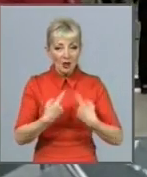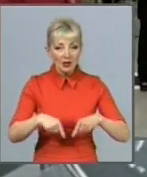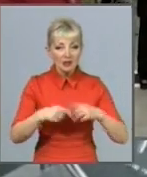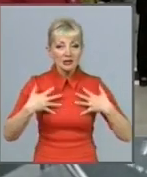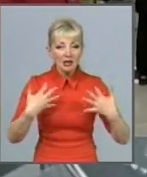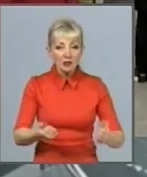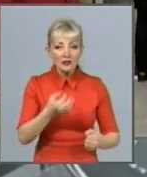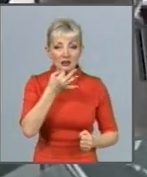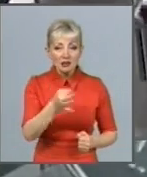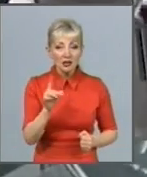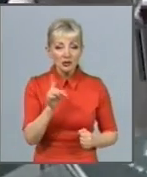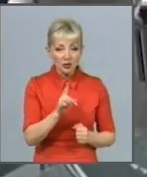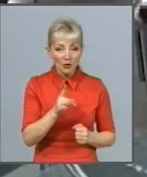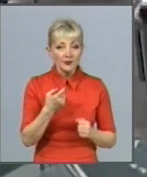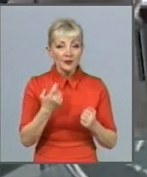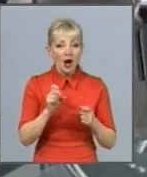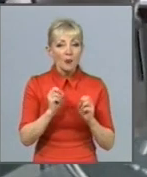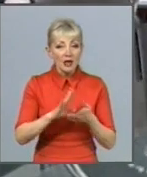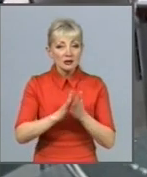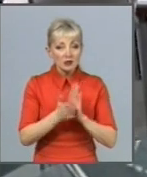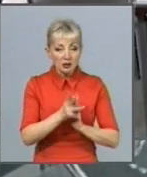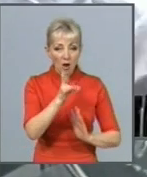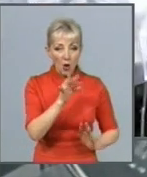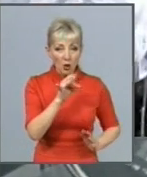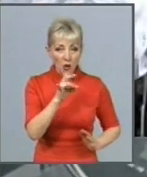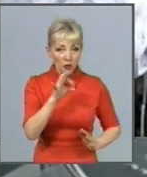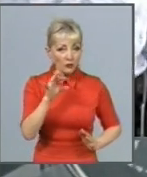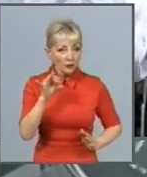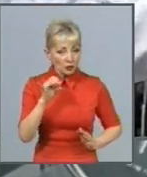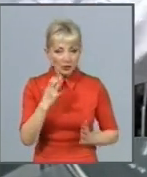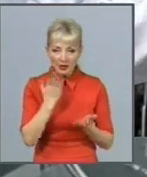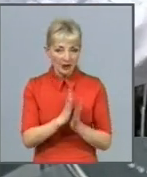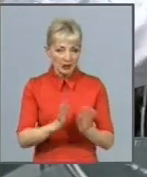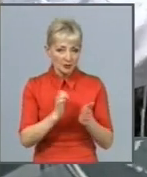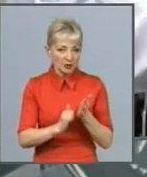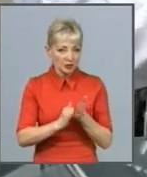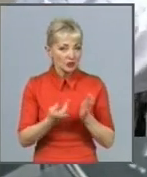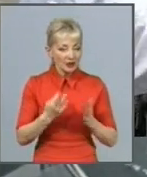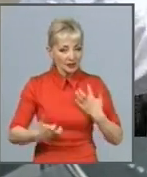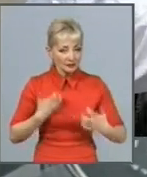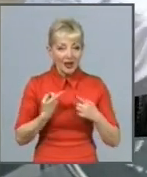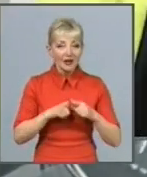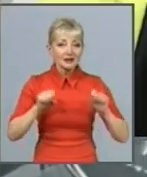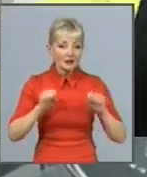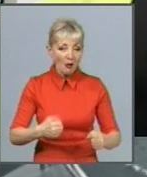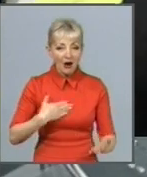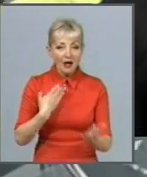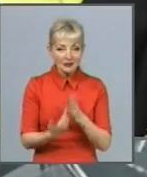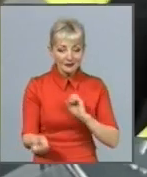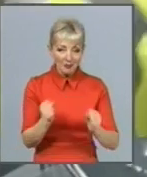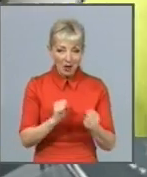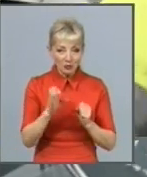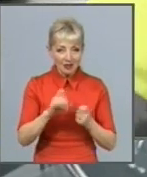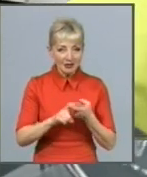надзвичайний стан з коронавірусом не є приводом для паніки. Це всього лише можливість активно боротися з інфекцією. В Україні